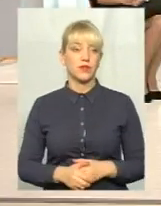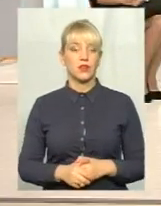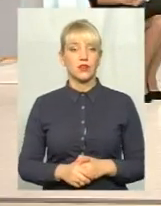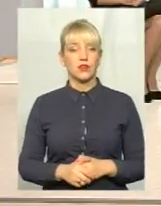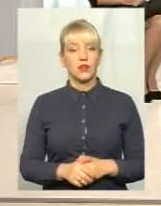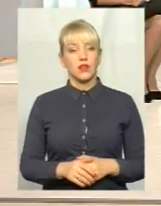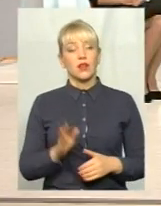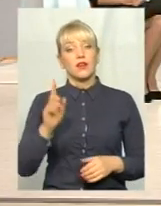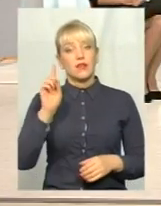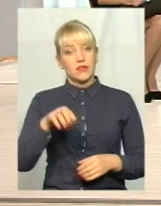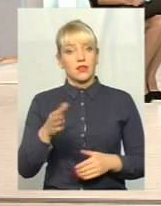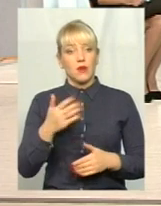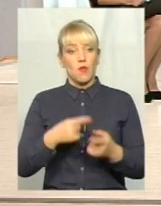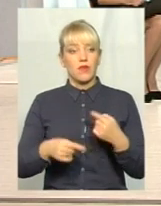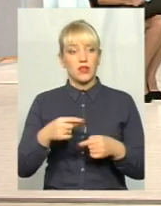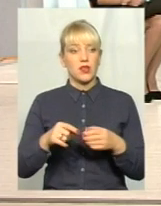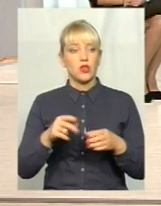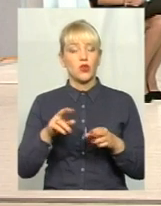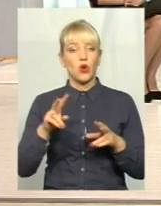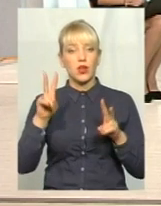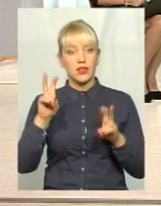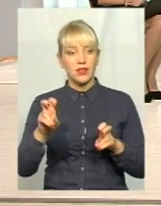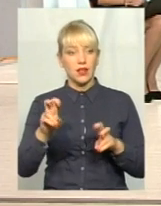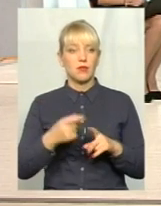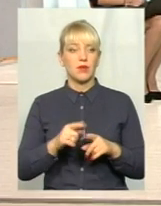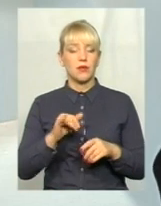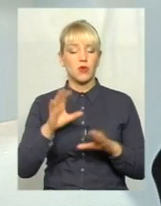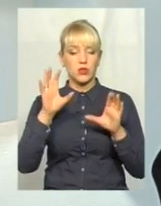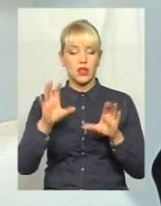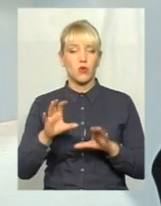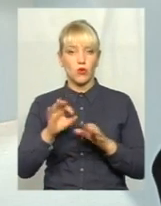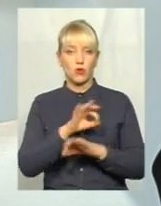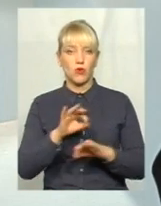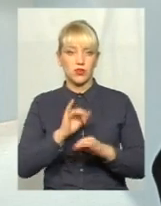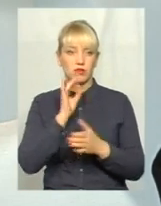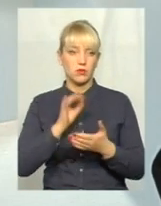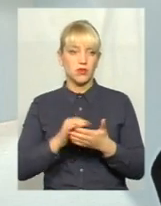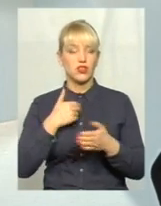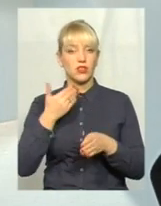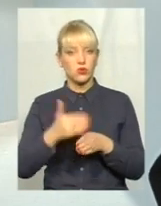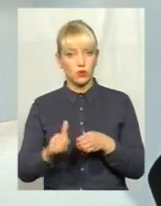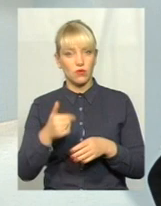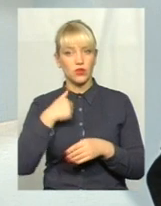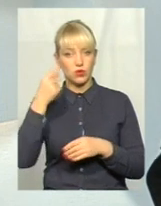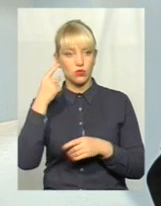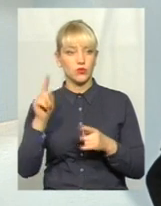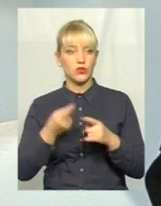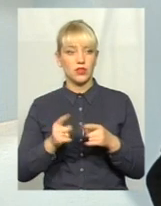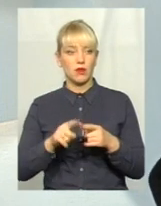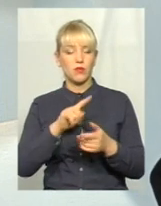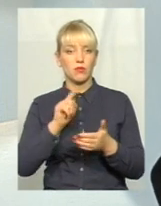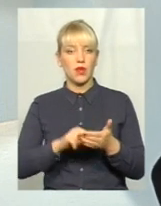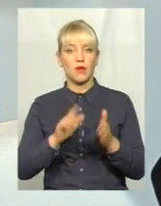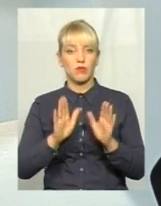повертаємося до теми законопроекту і відповідальності. Частково, я думаю, що ця проблема буде